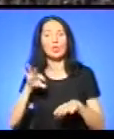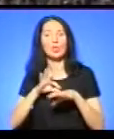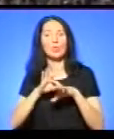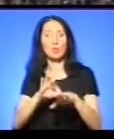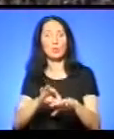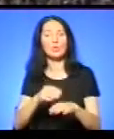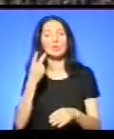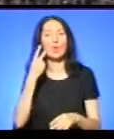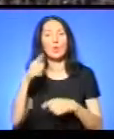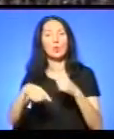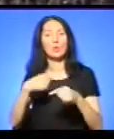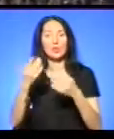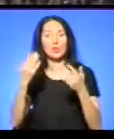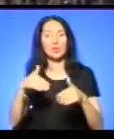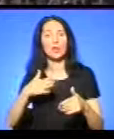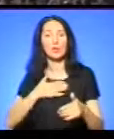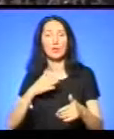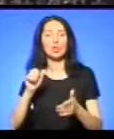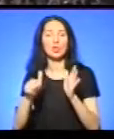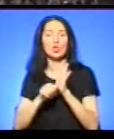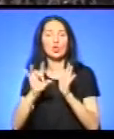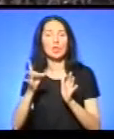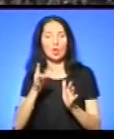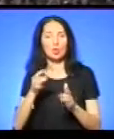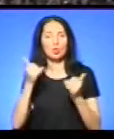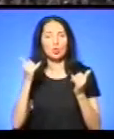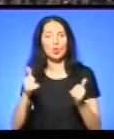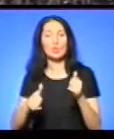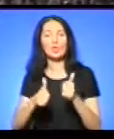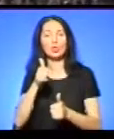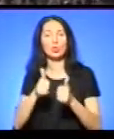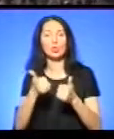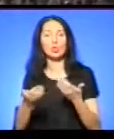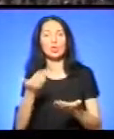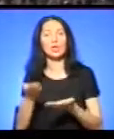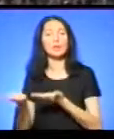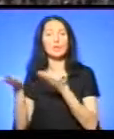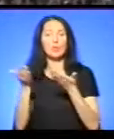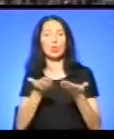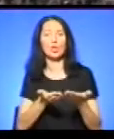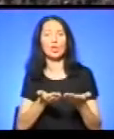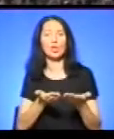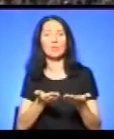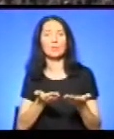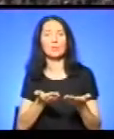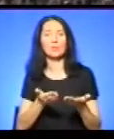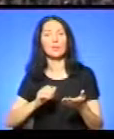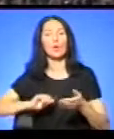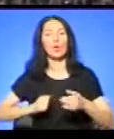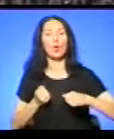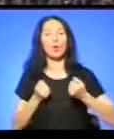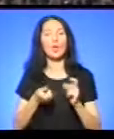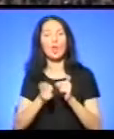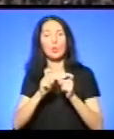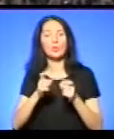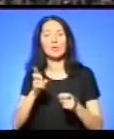постійно. Він вже в нас шостий. Сьогодні на турнірі навіть запрошені колеги і борці